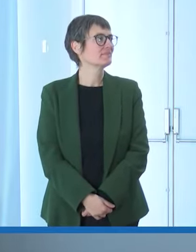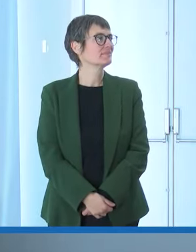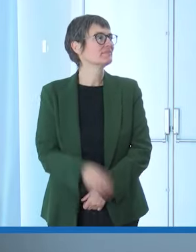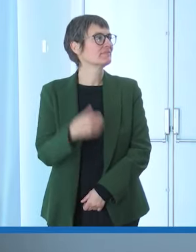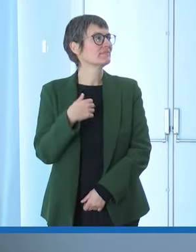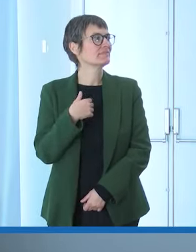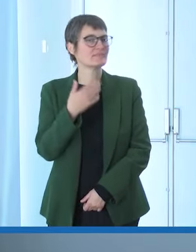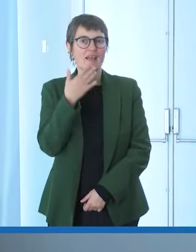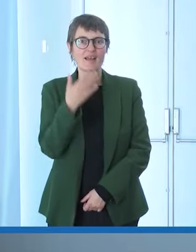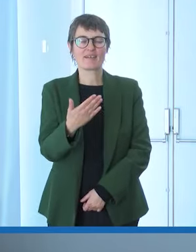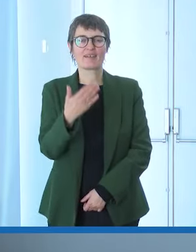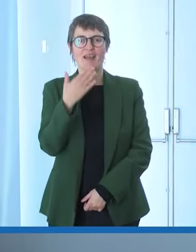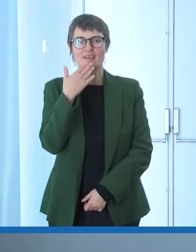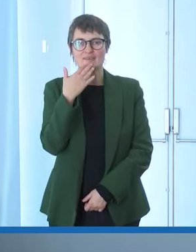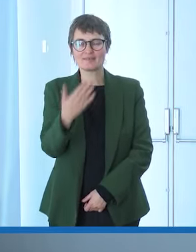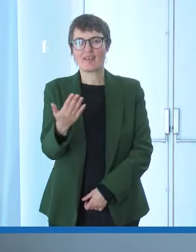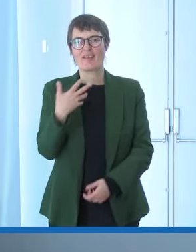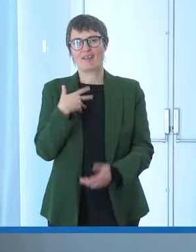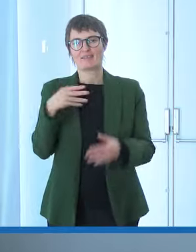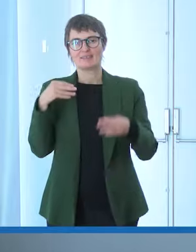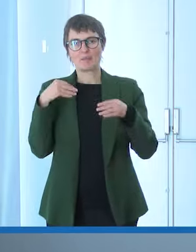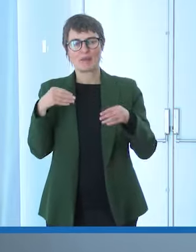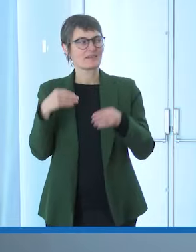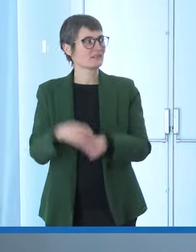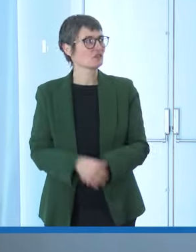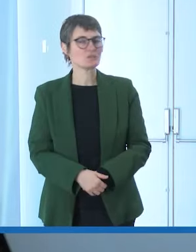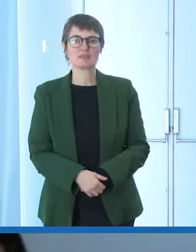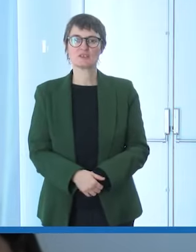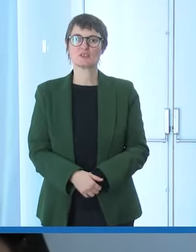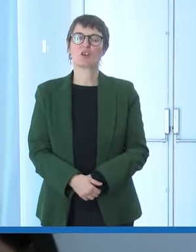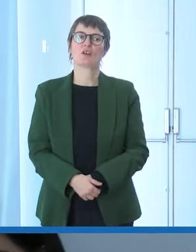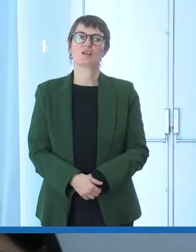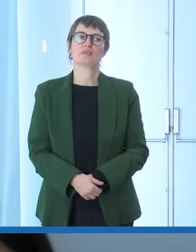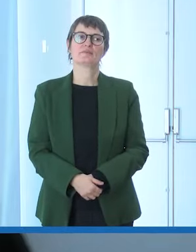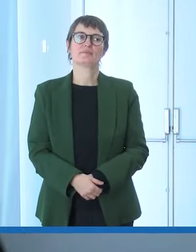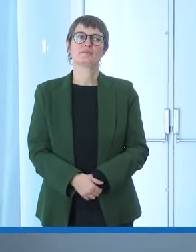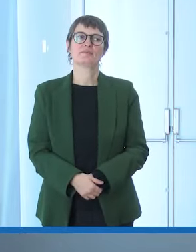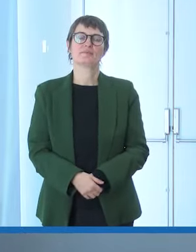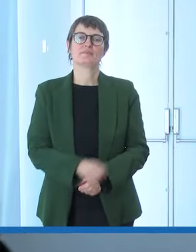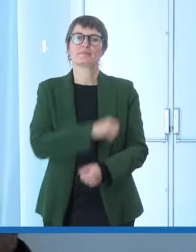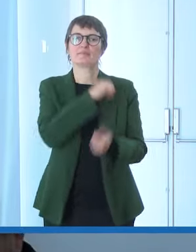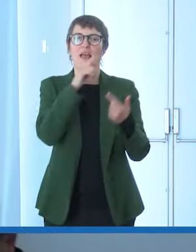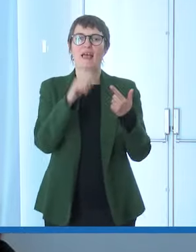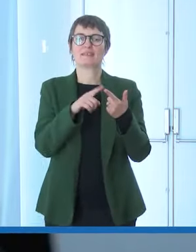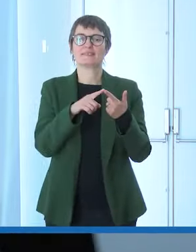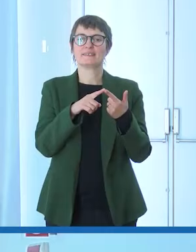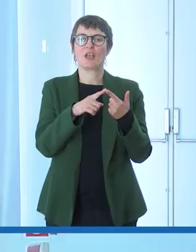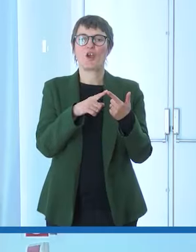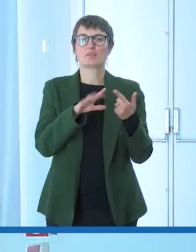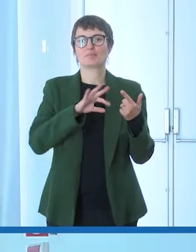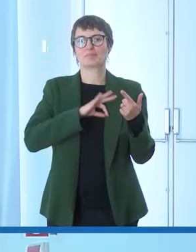grazie grazie davvero per aver partecipato la seconda la seconda la menzione